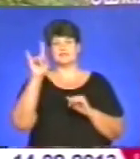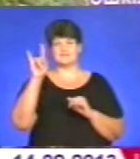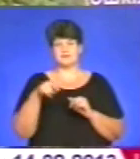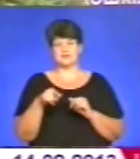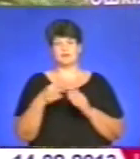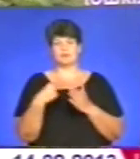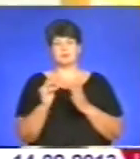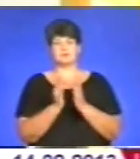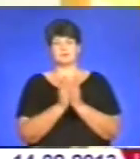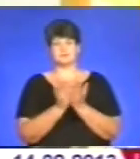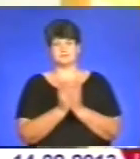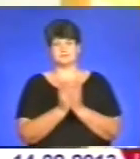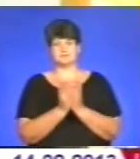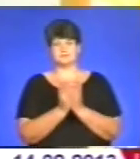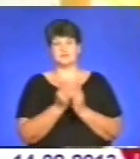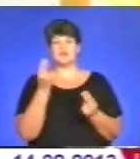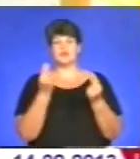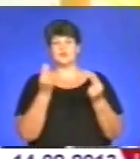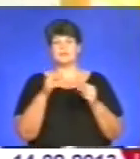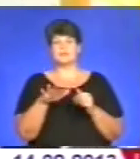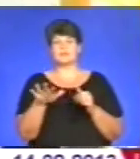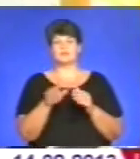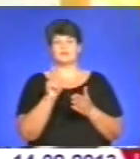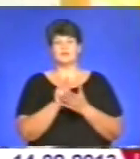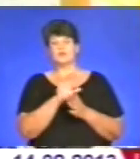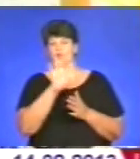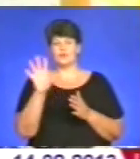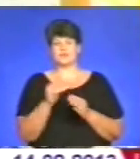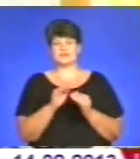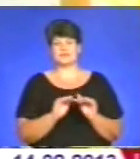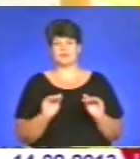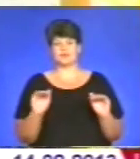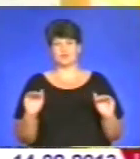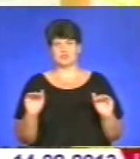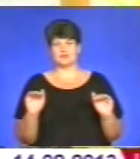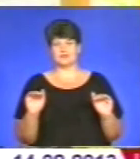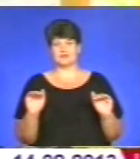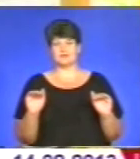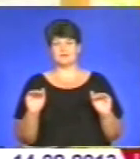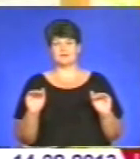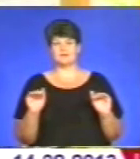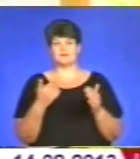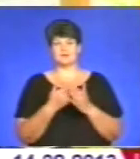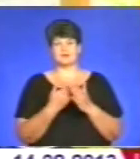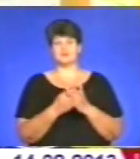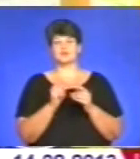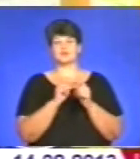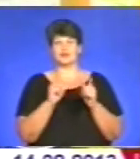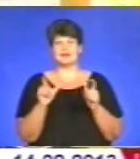необхідні підручники. Ігрові майданчики мають бути в всіх дошкільних навчальних закладах і не виникати школи-сади